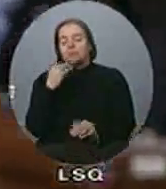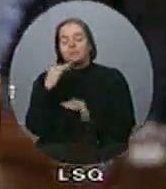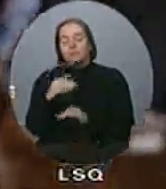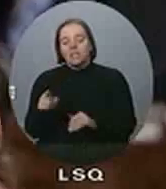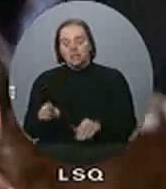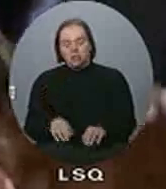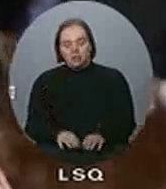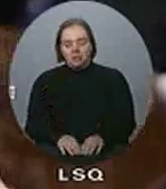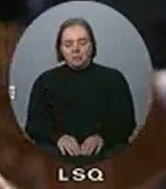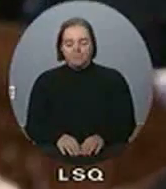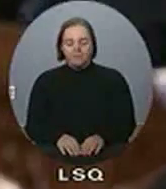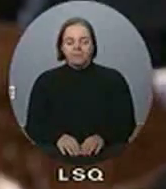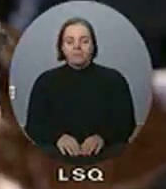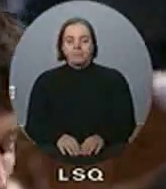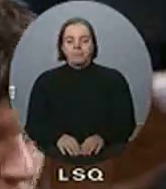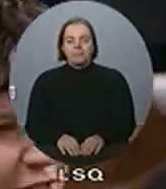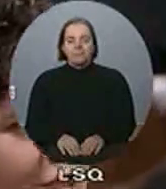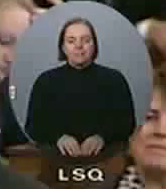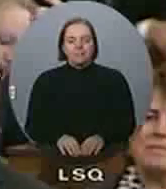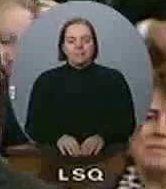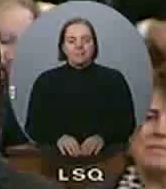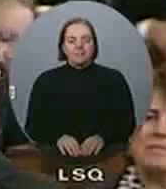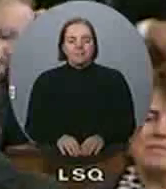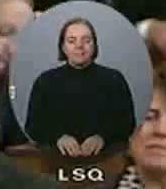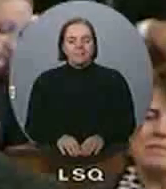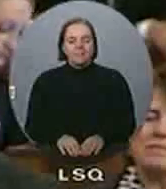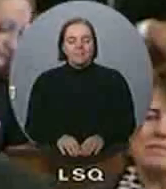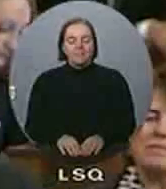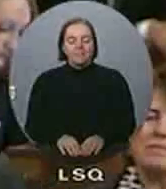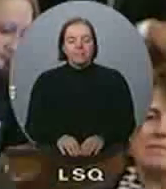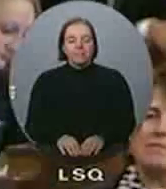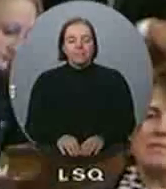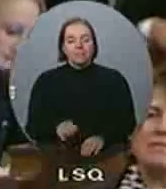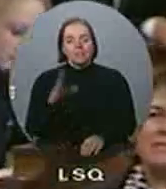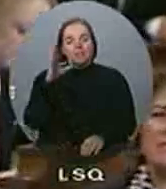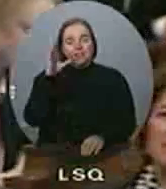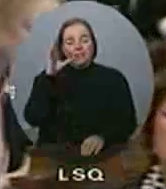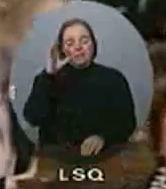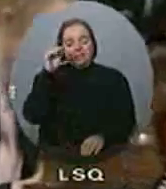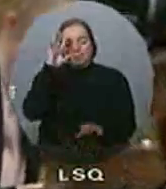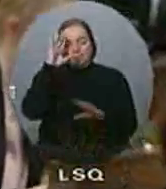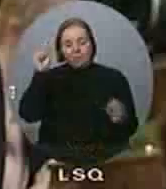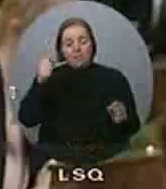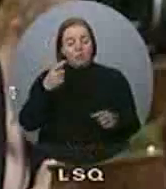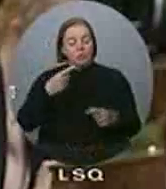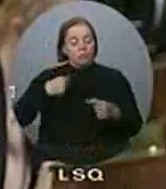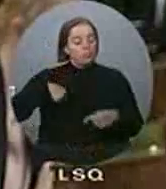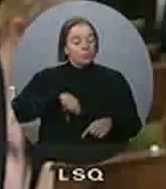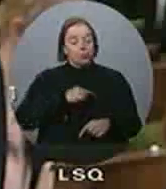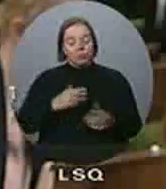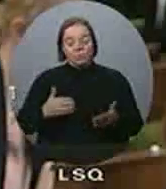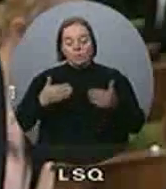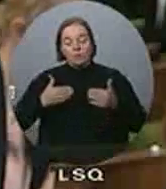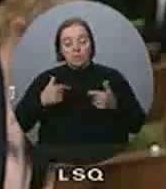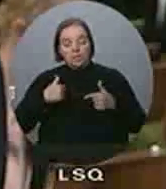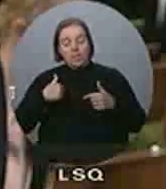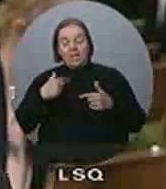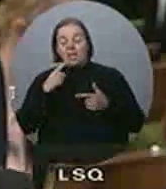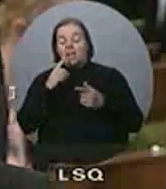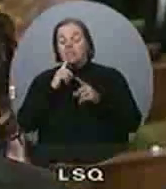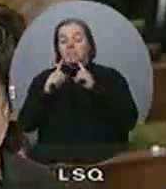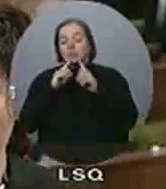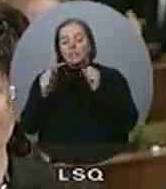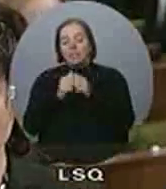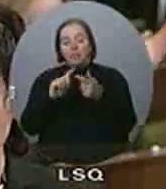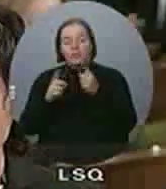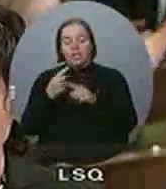Le député d'Halifax. Le député d'Halifax. Monsieur le Président, jusqu'au séci de la Chambre, quand nous discutons avec nos partenaires commerciaux,